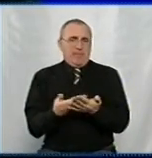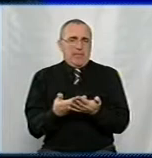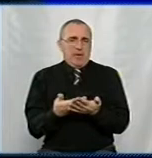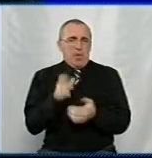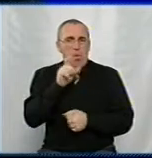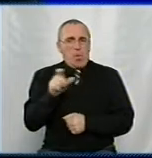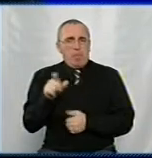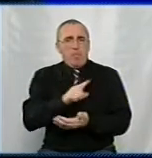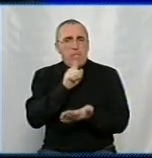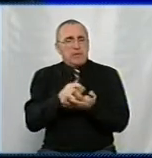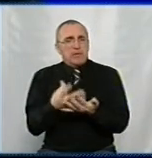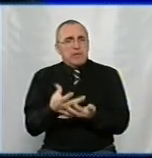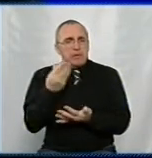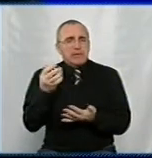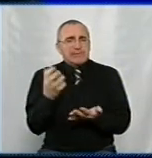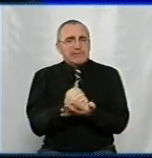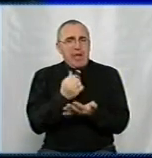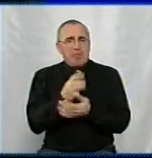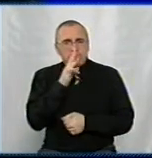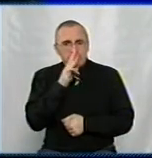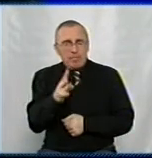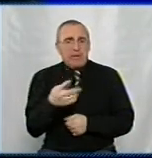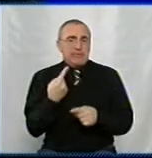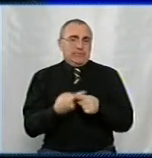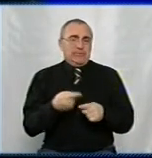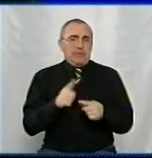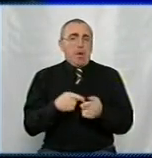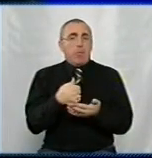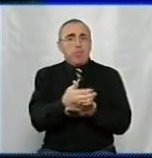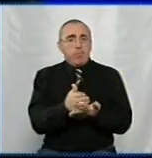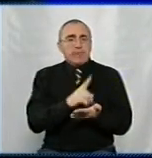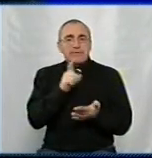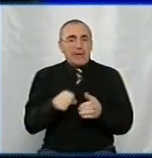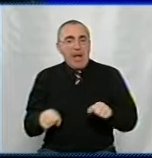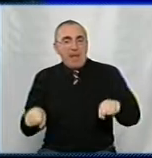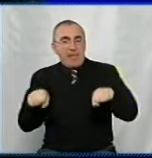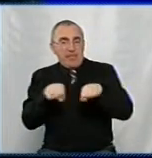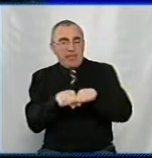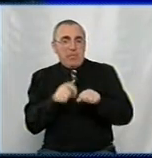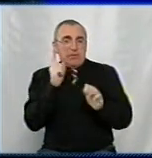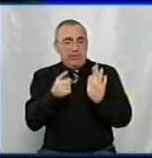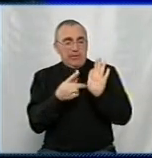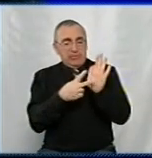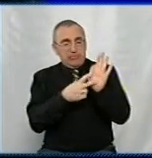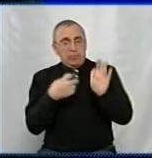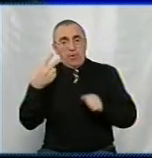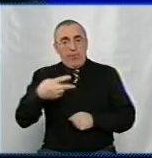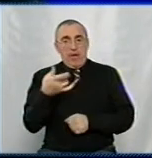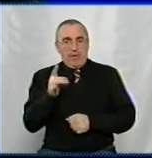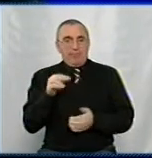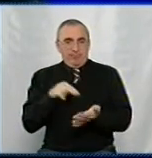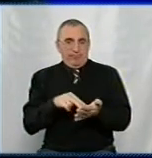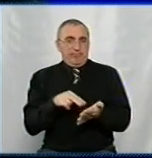Людям повинна сплачувати заробітна плата. Тобто це послуга за підключення коштує 1720 гривень.